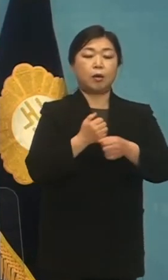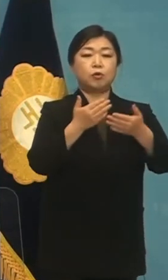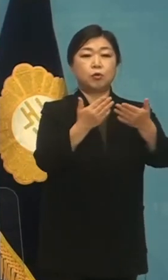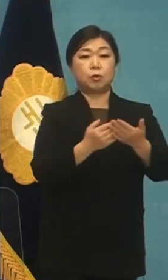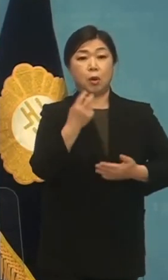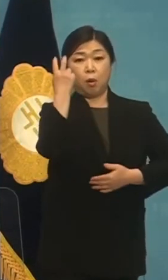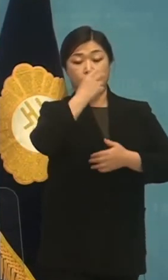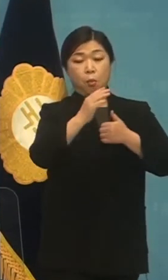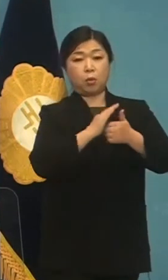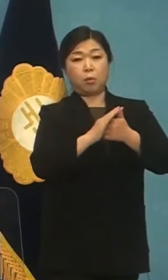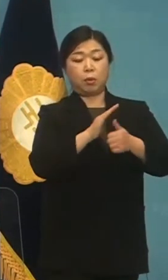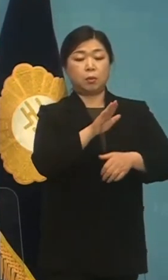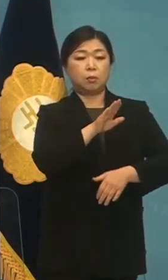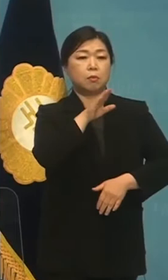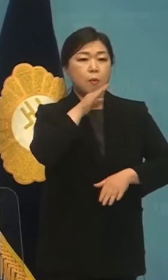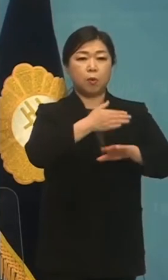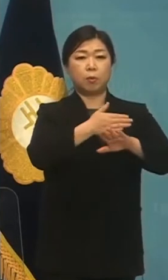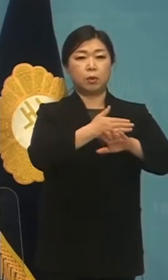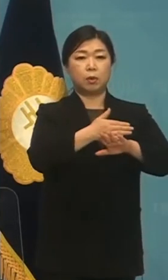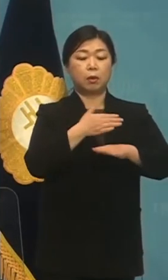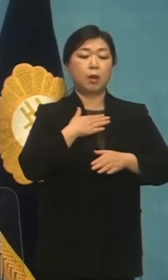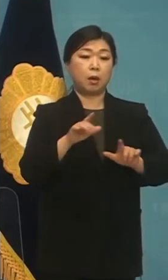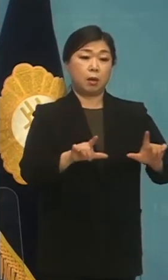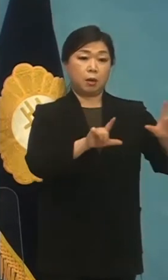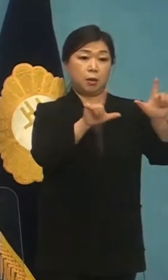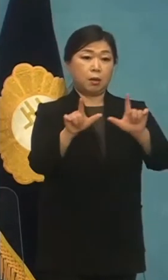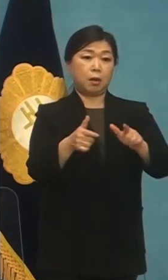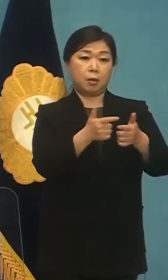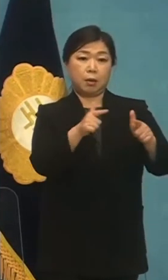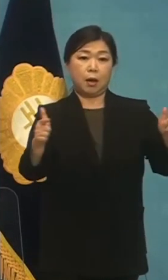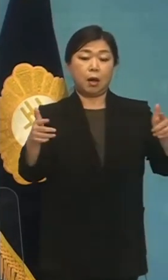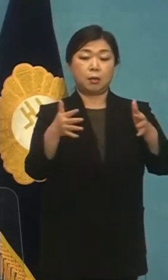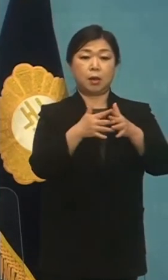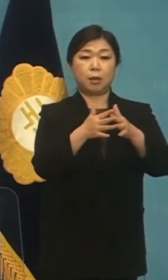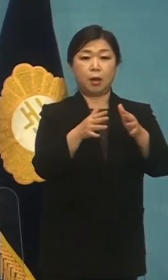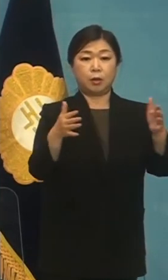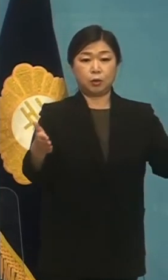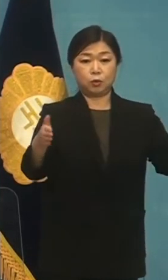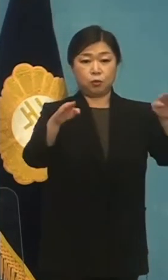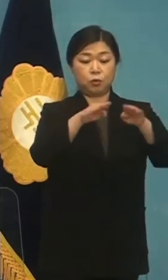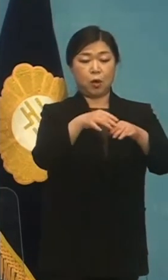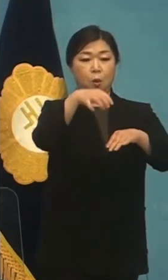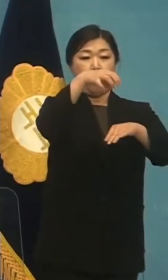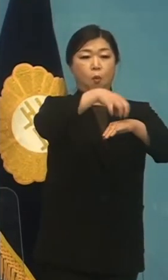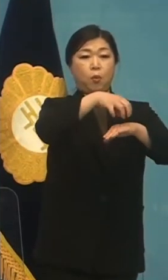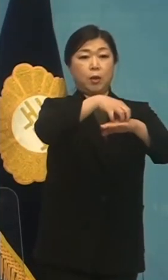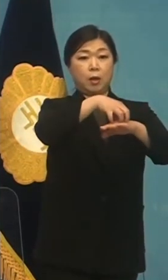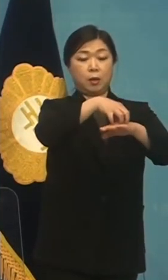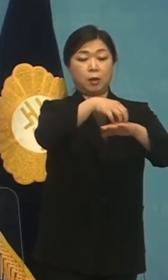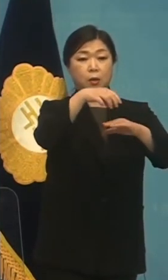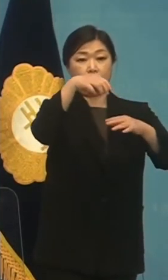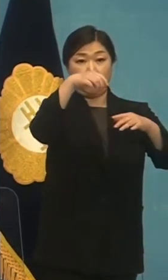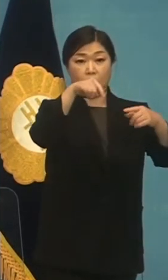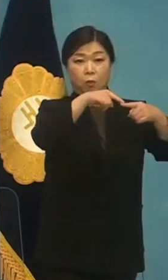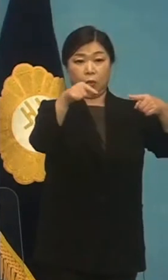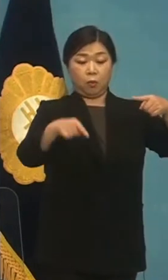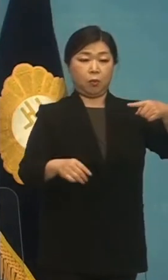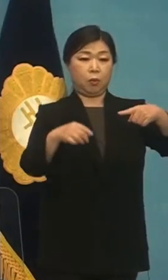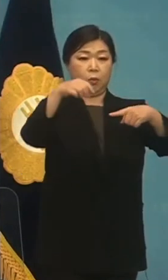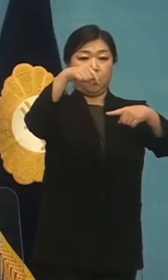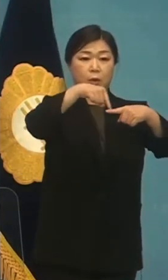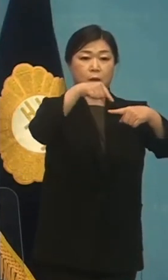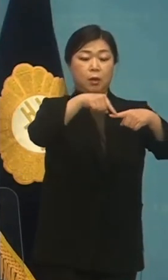고마웠습니다. 제가 사는 다세대 주택 옥상에 올라가서 마음껏 숨을 내들이시면서 구청에서